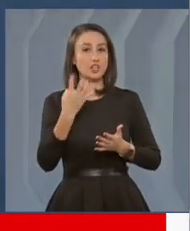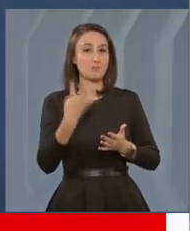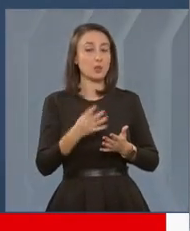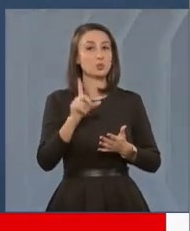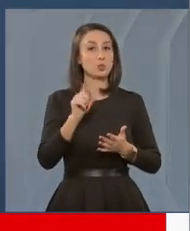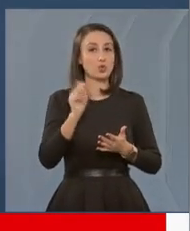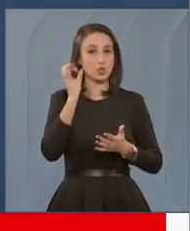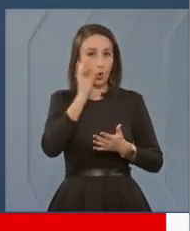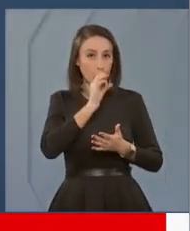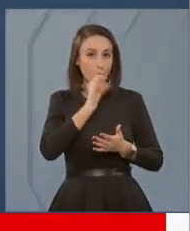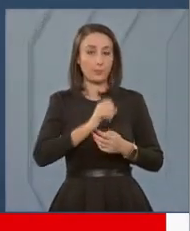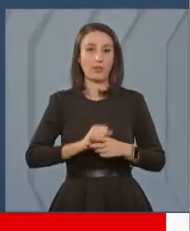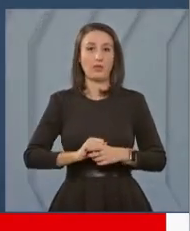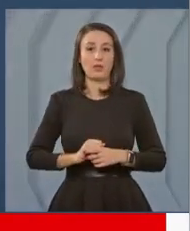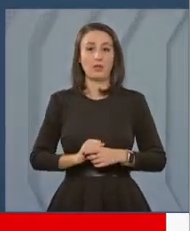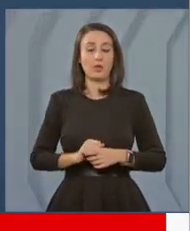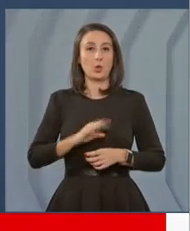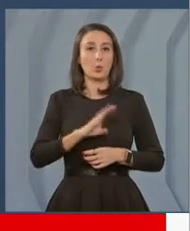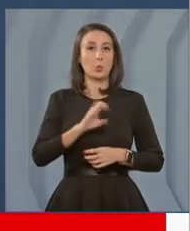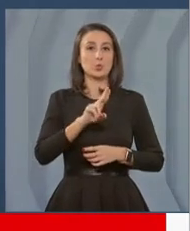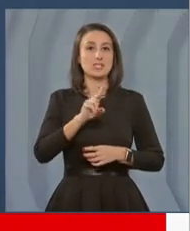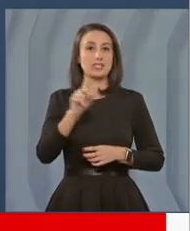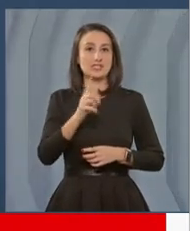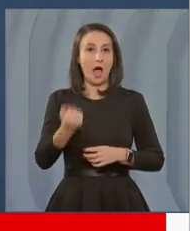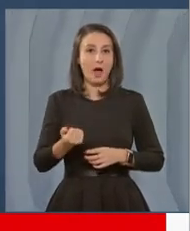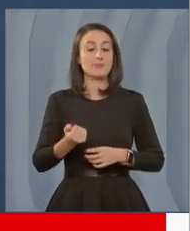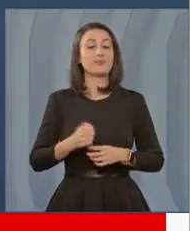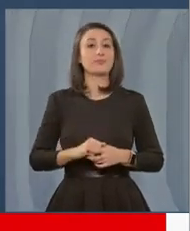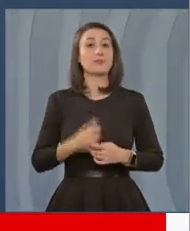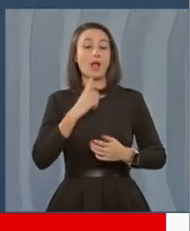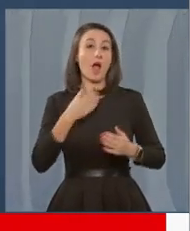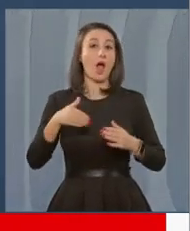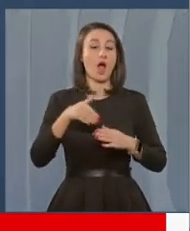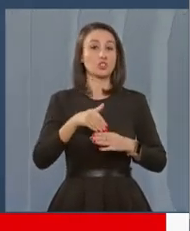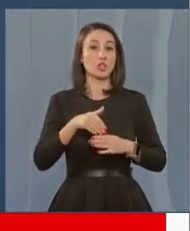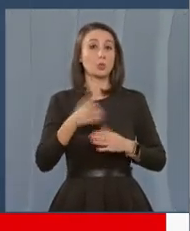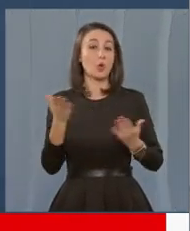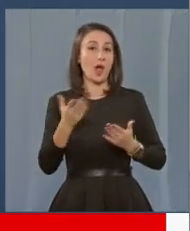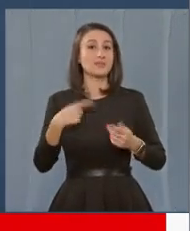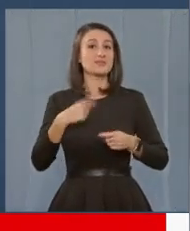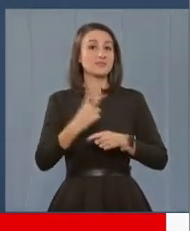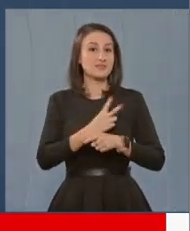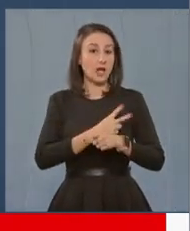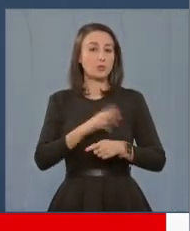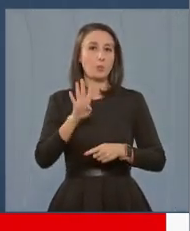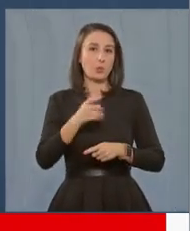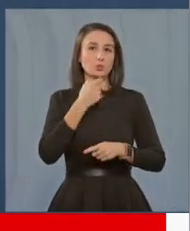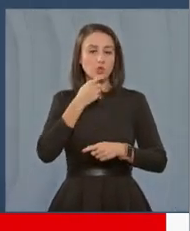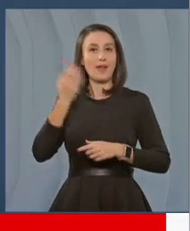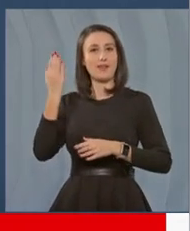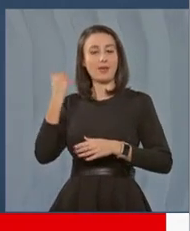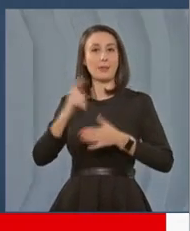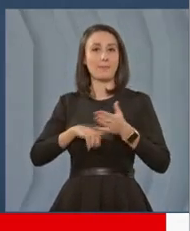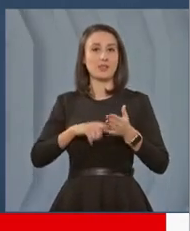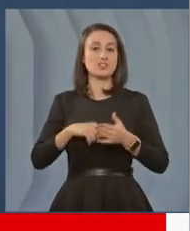octombrie, nu de către Iescu, ci de către Cuza, de către angajator care este statul, deci cu 40 de ani înainte de